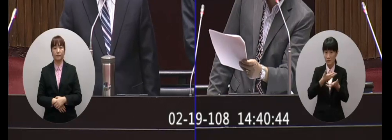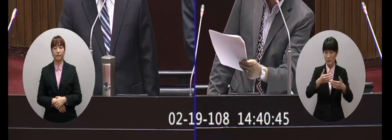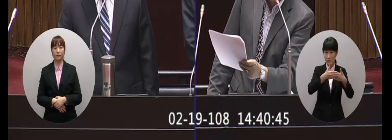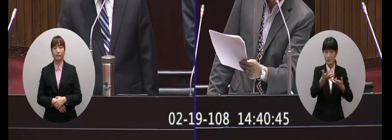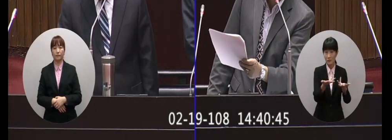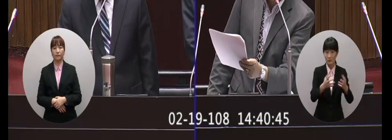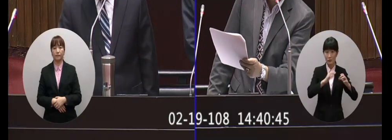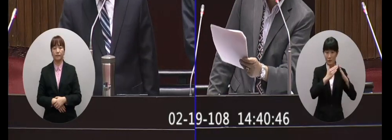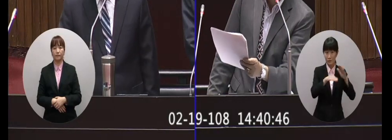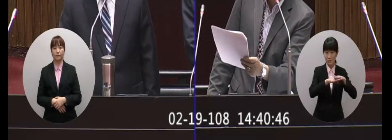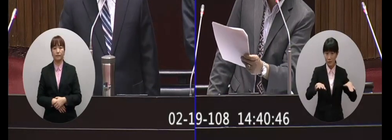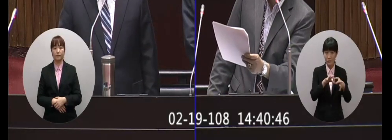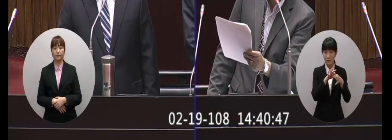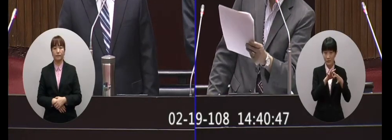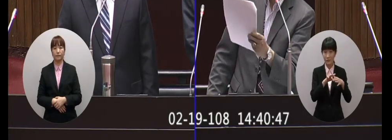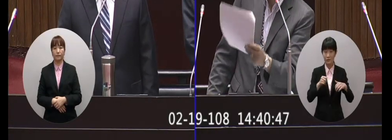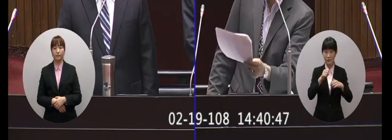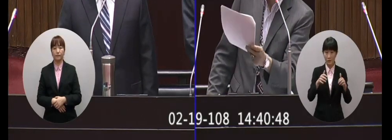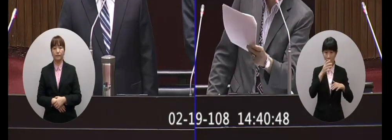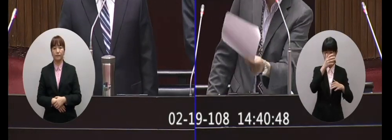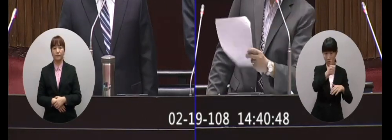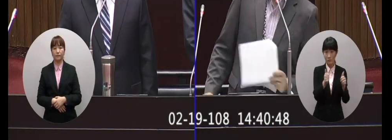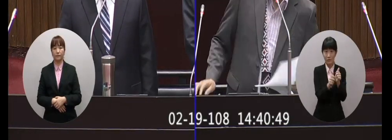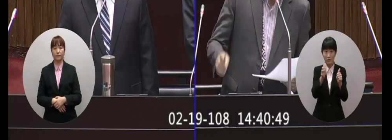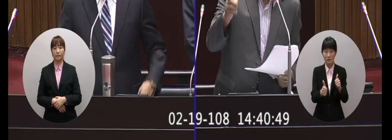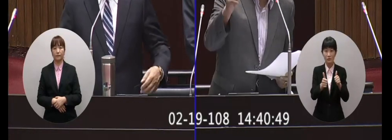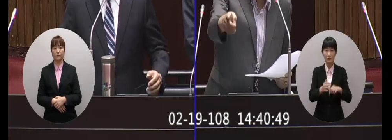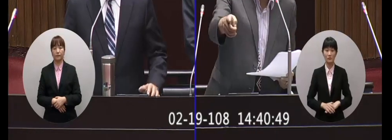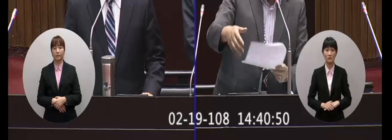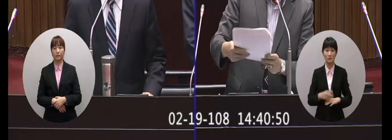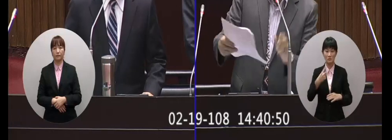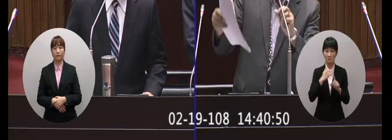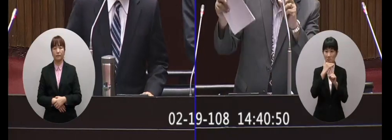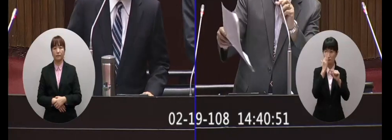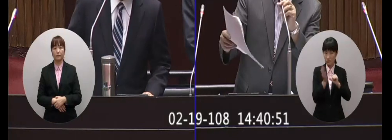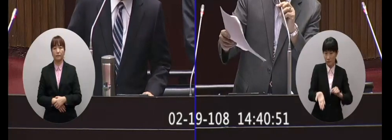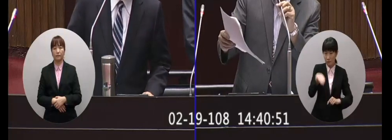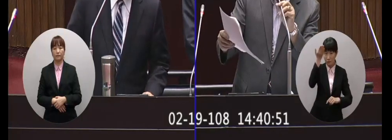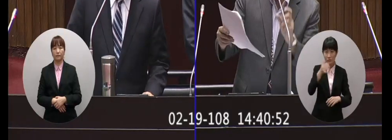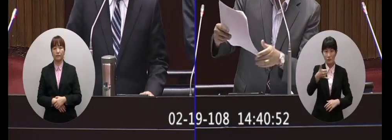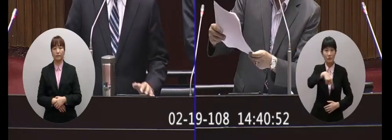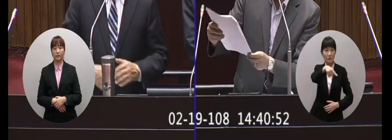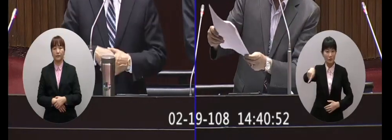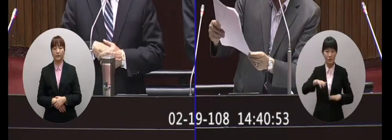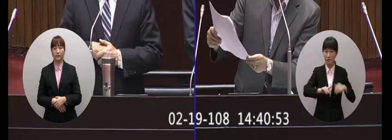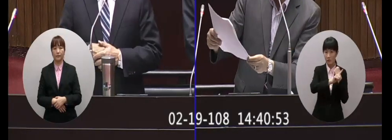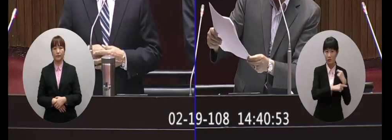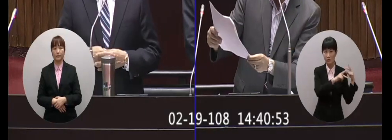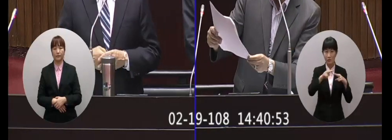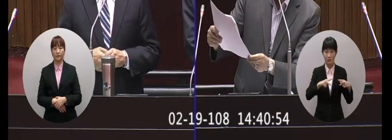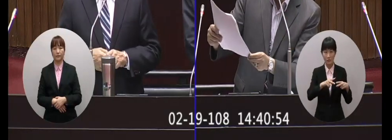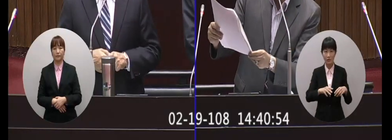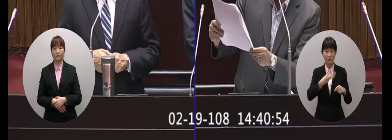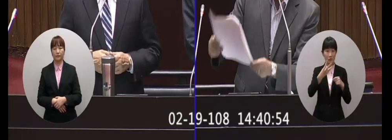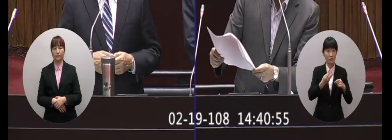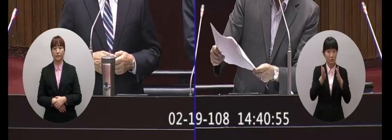國家安全相關機關的政務副所長或中將以上的人員我要請教你這個修法至少三年